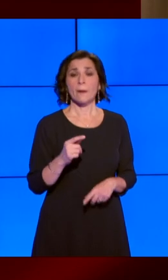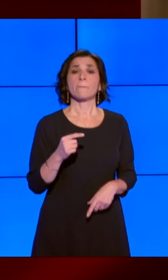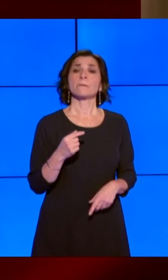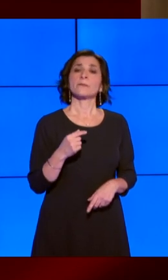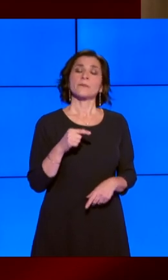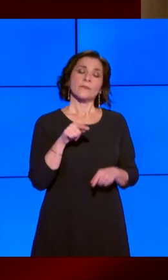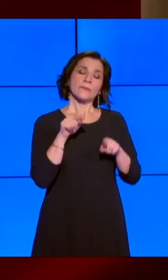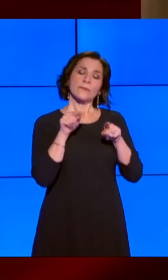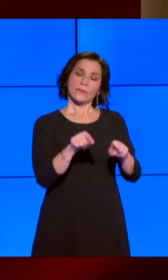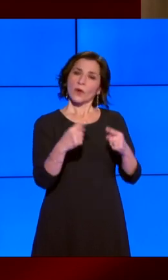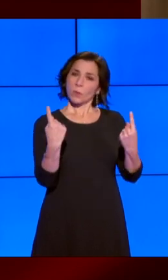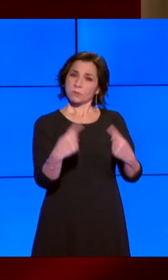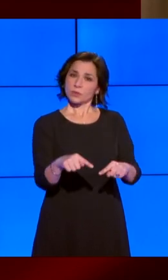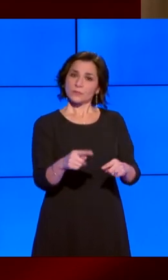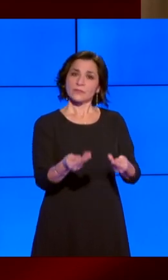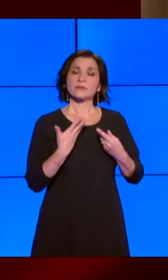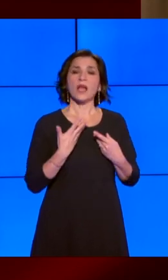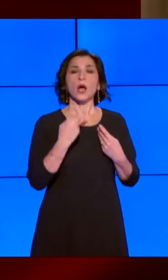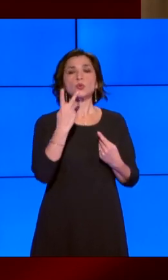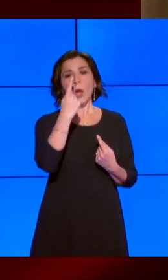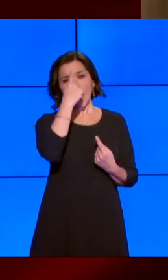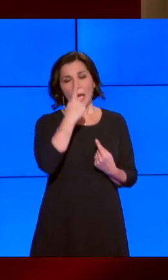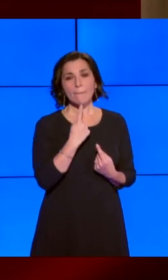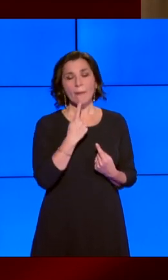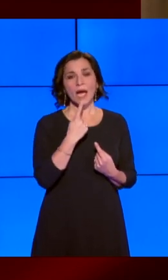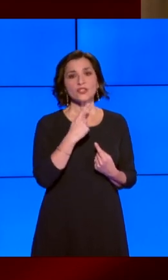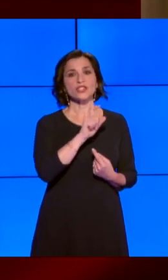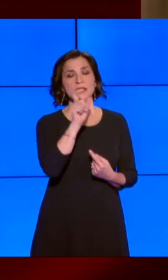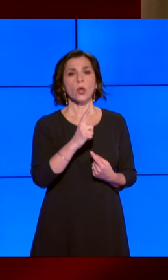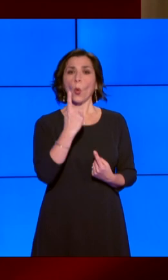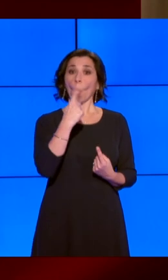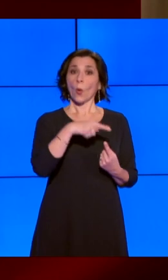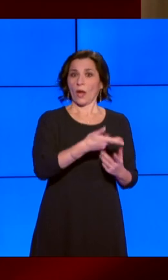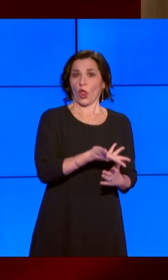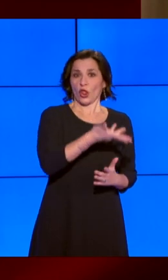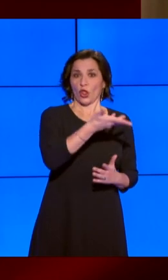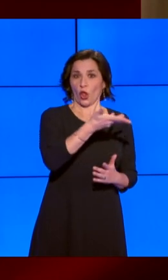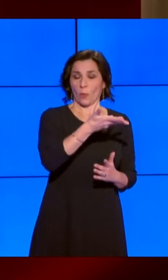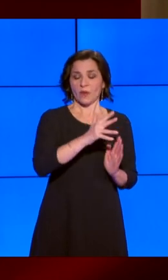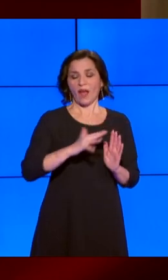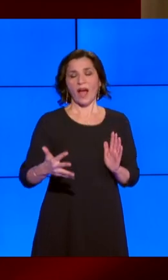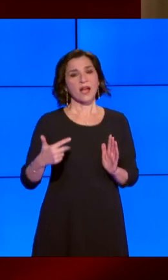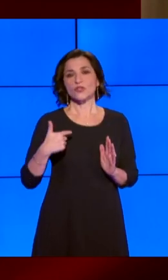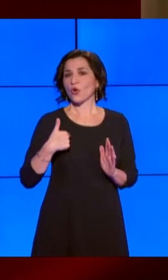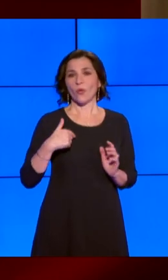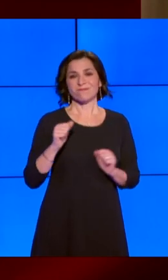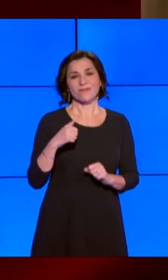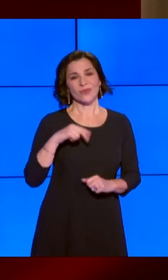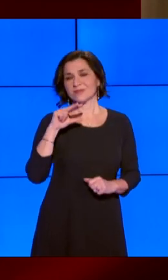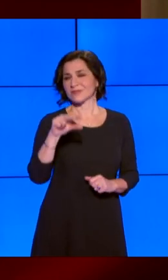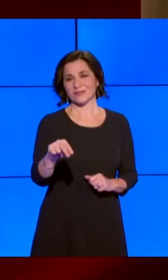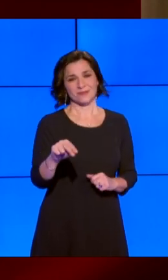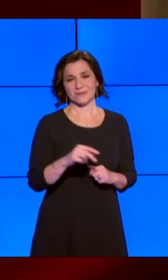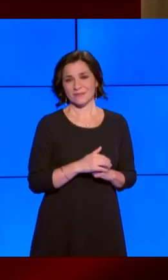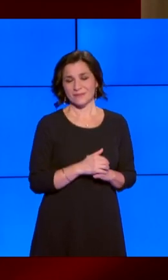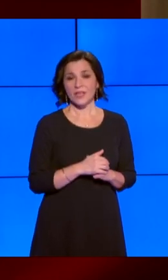immagini che si confrontano, l'una nobile, l'altra che non voglio neppure definire. Ma l